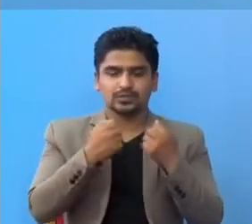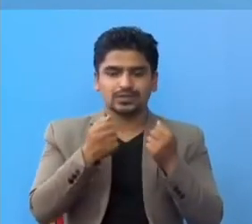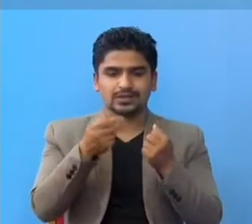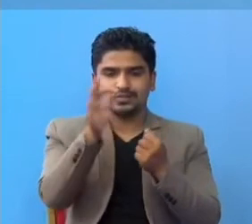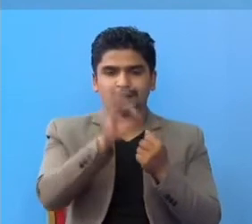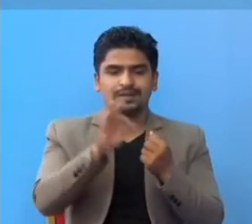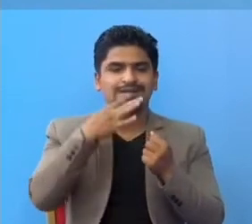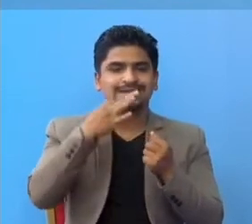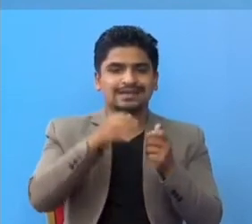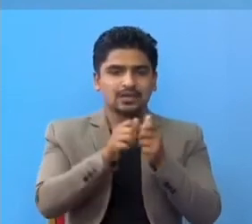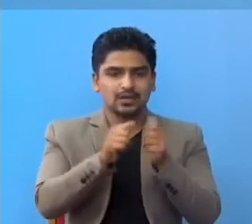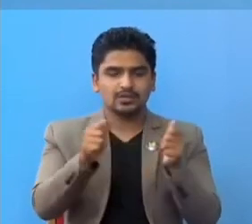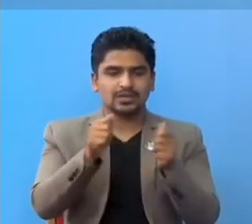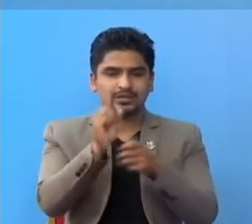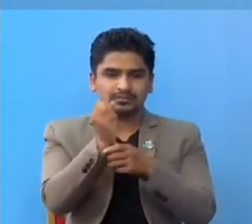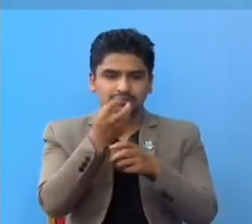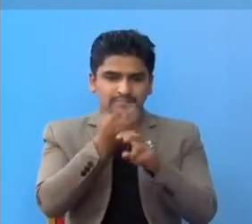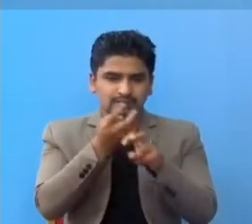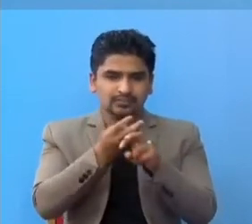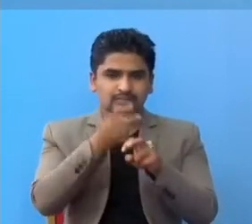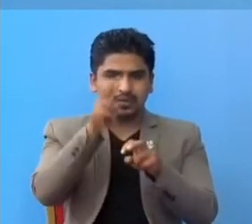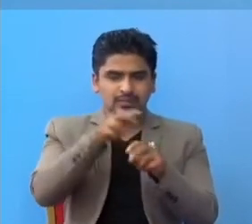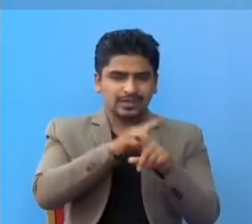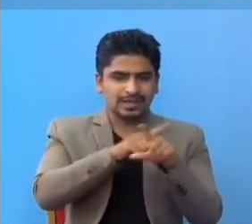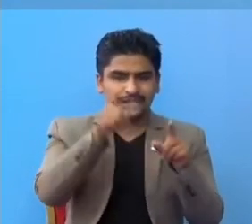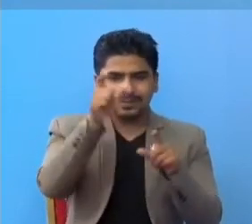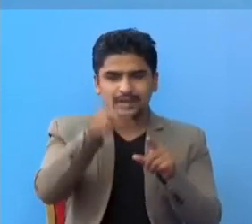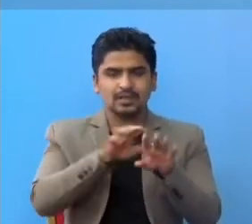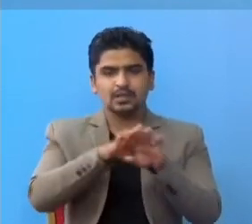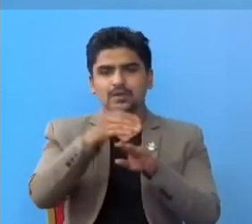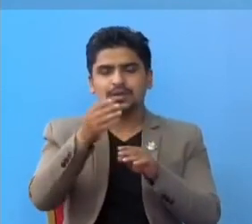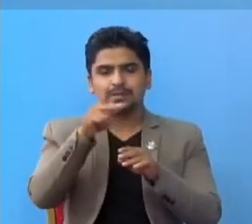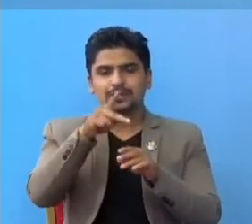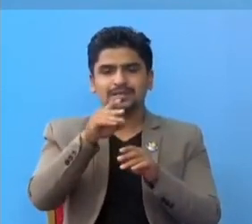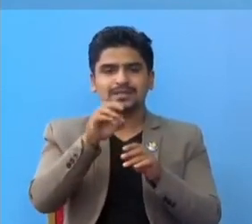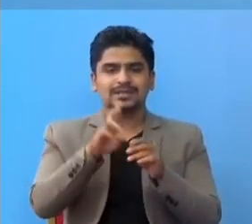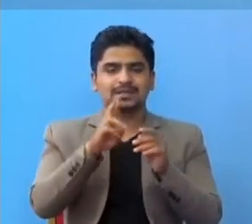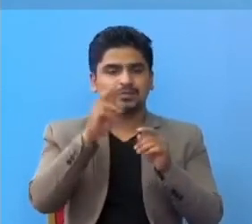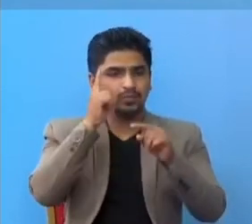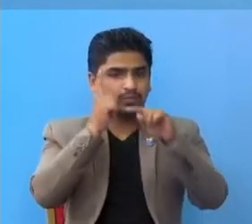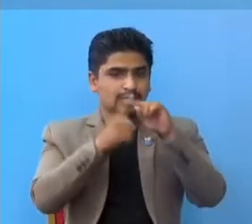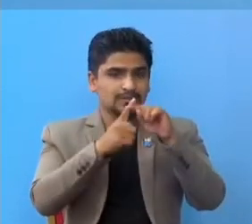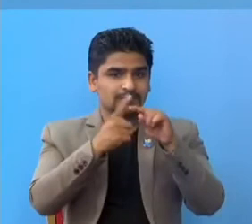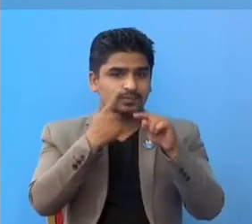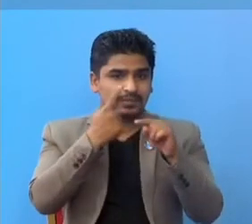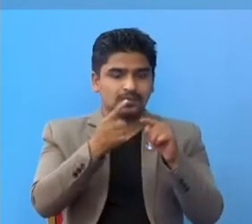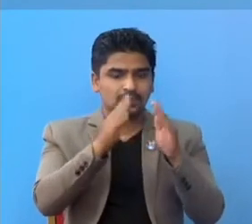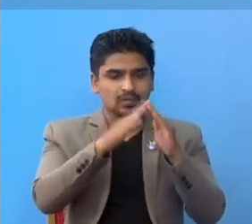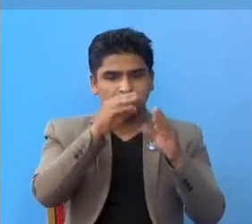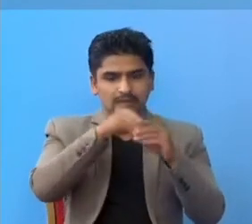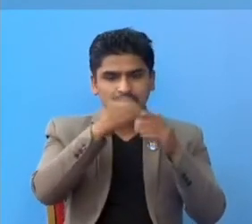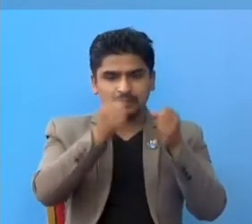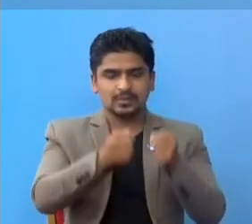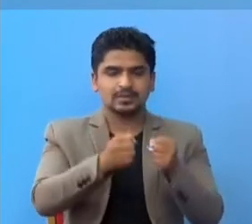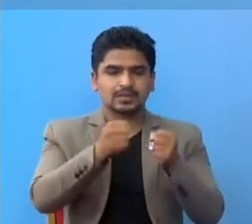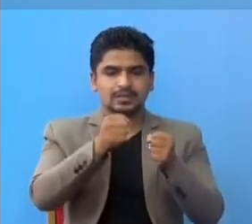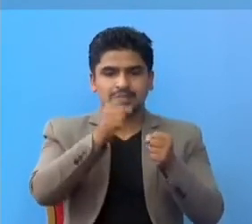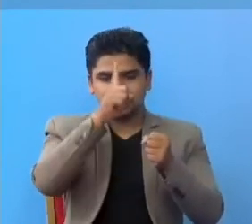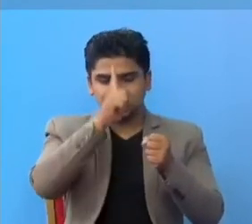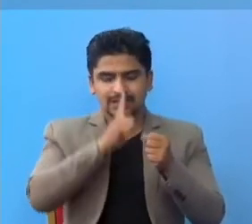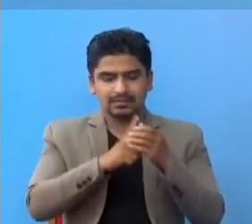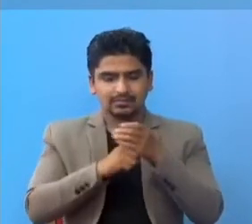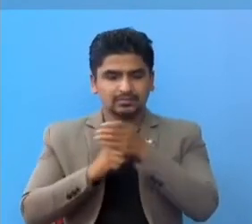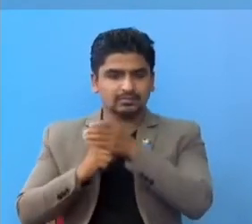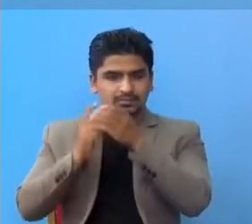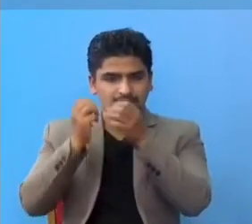मंद्रालेको निने अमसार जटिल अवस्ता मा नरहे का बेक्ति अरुलाई PCR बाट पोजीटिब आये पेनी घर में बसी क्वारिंटिन मा रहन